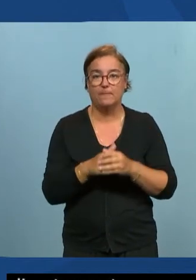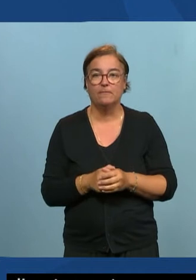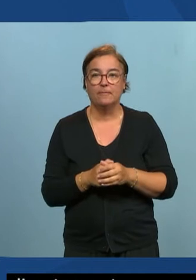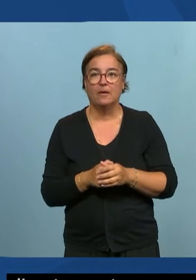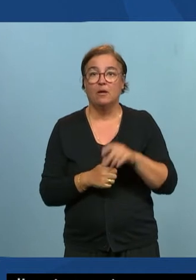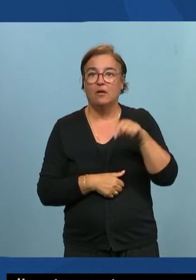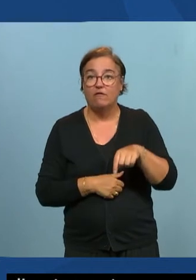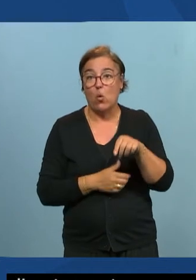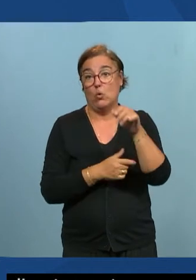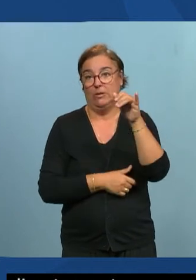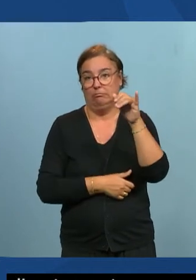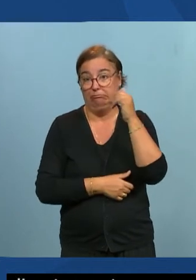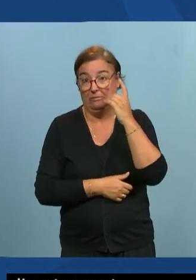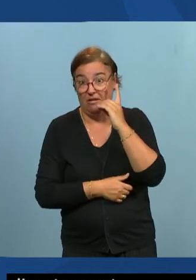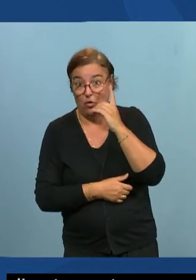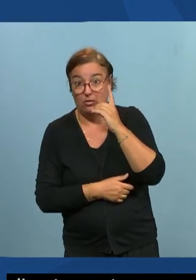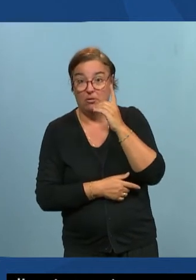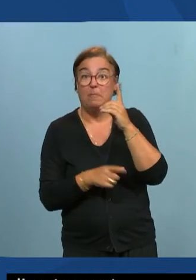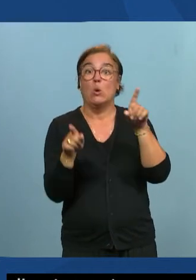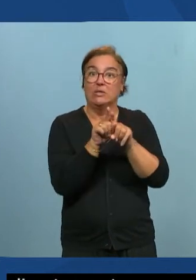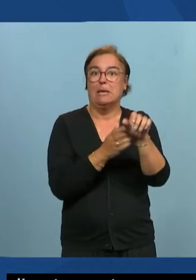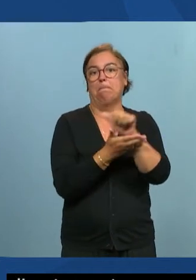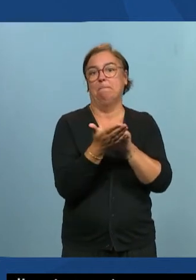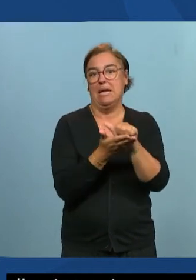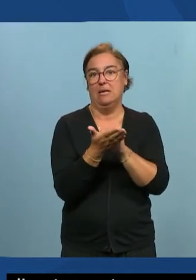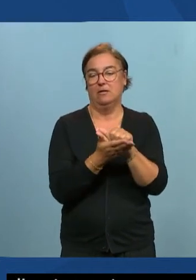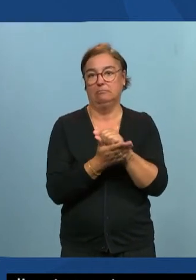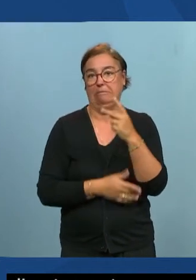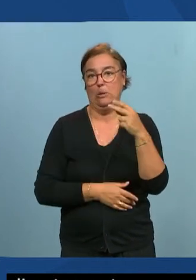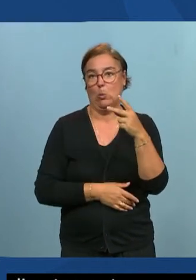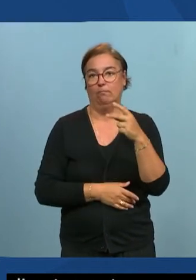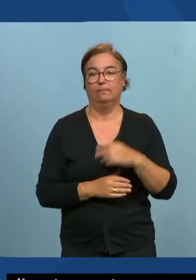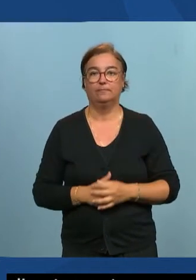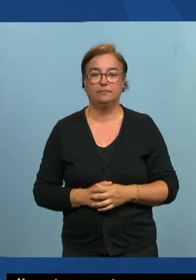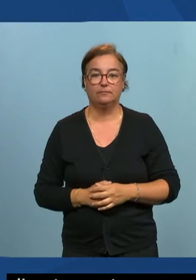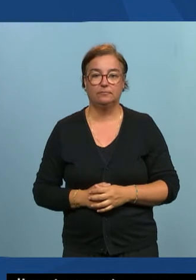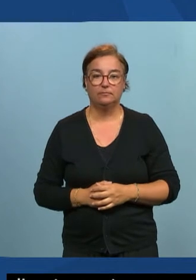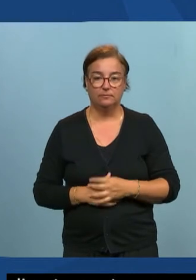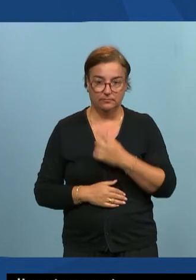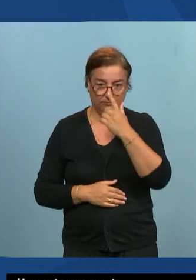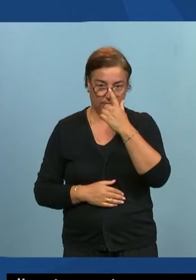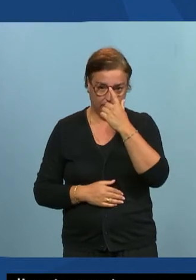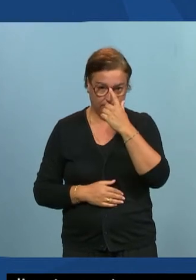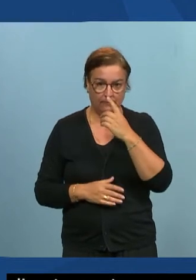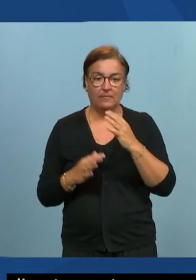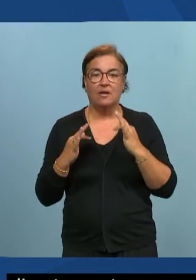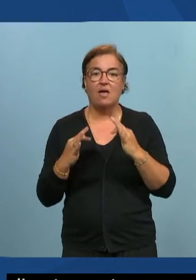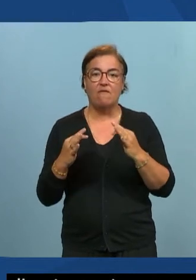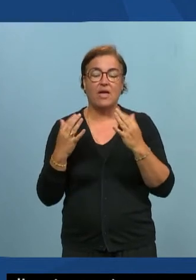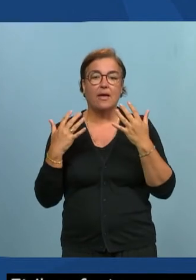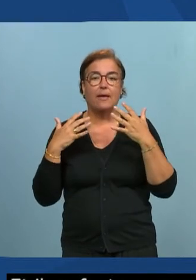j'aime bien remplir mon e-mail donc c'est important en termes d'admission